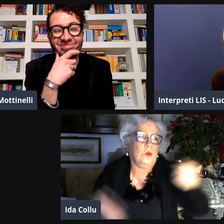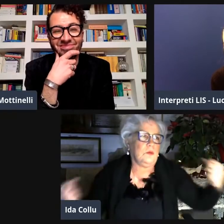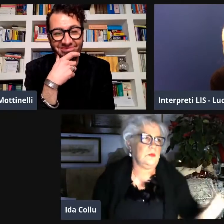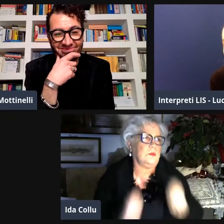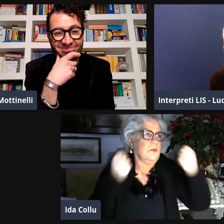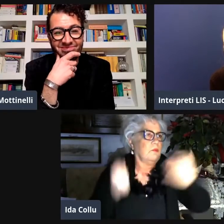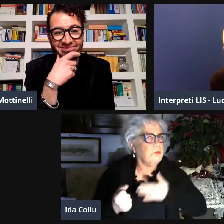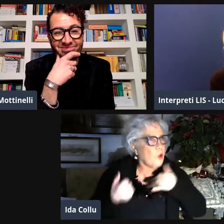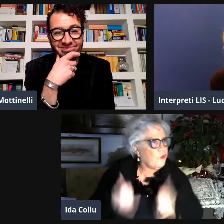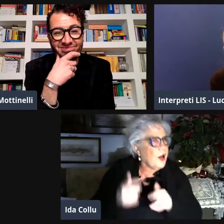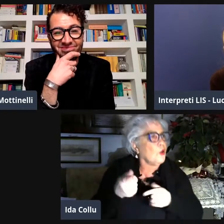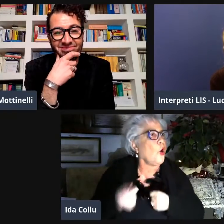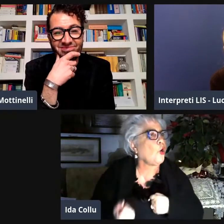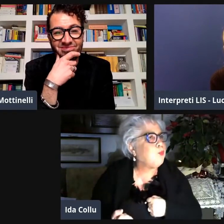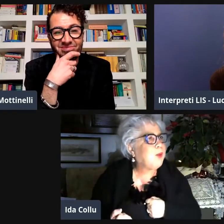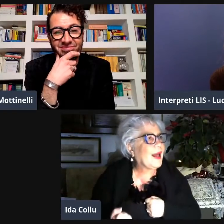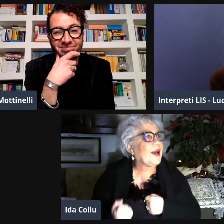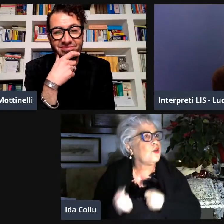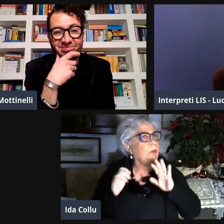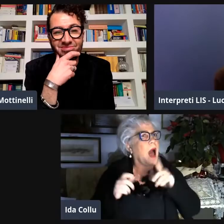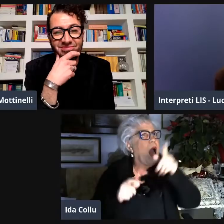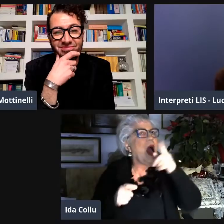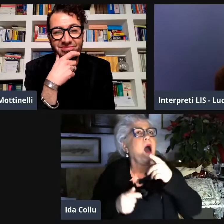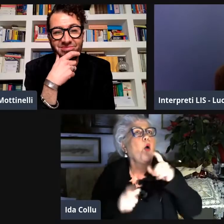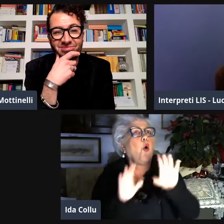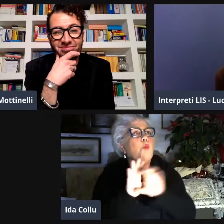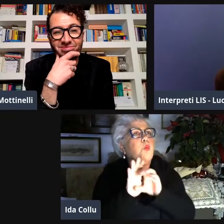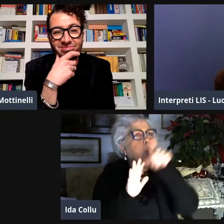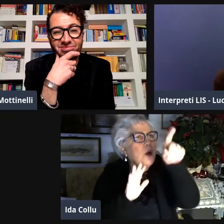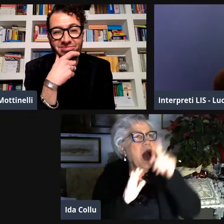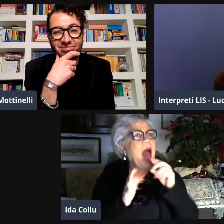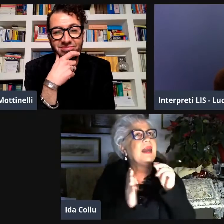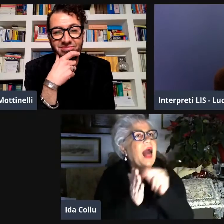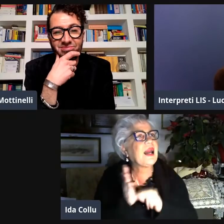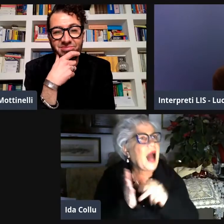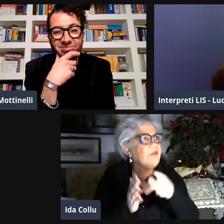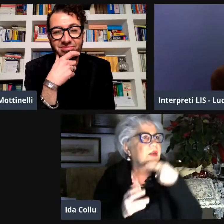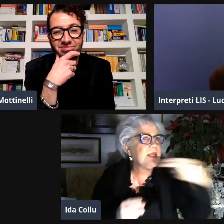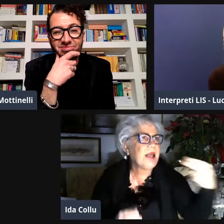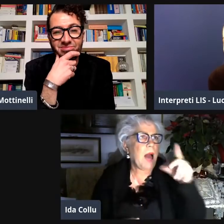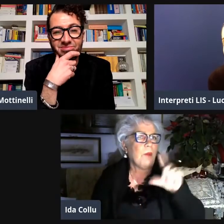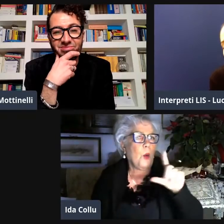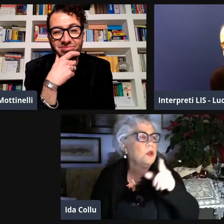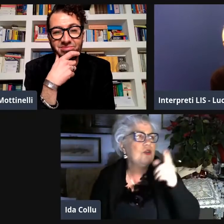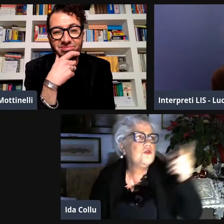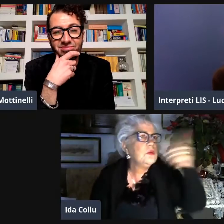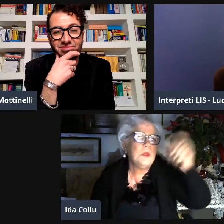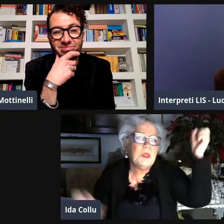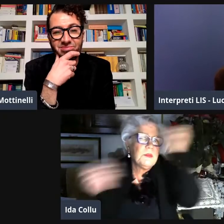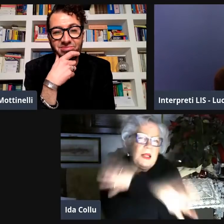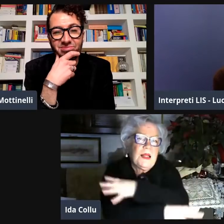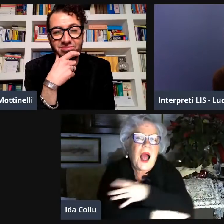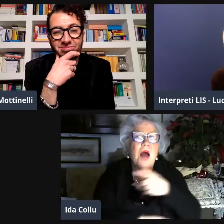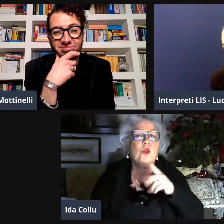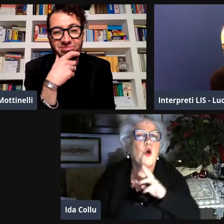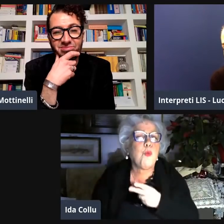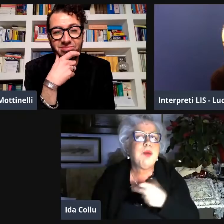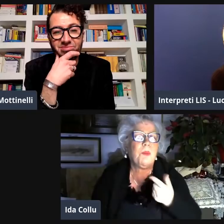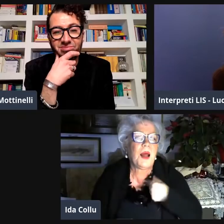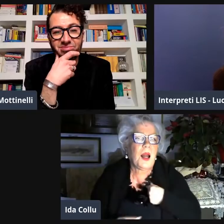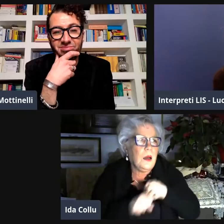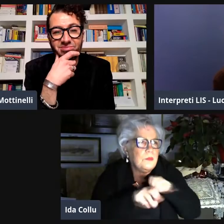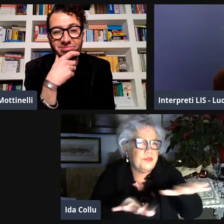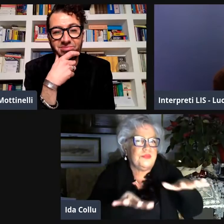chiamarlo Roberto ad esempio e quindi io inizio a dire lui è mio figlio Roberto però sì all'anagrafe è stato scritto